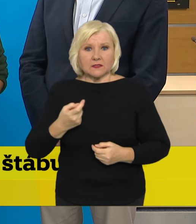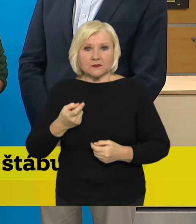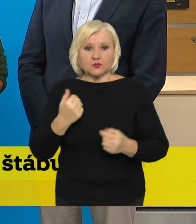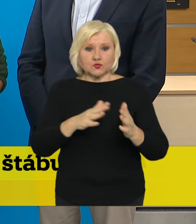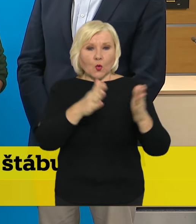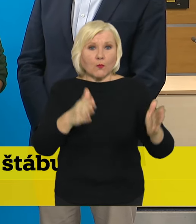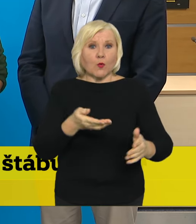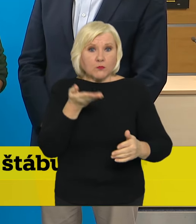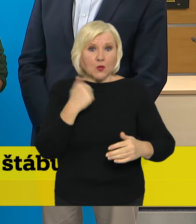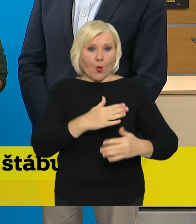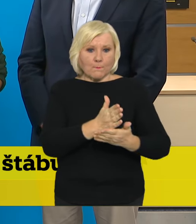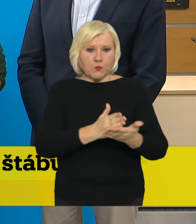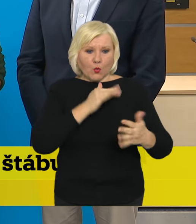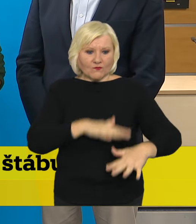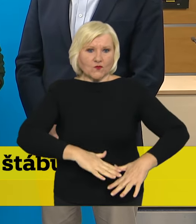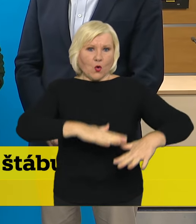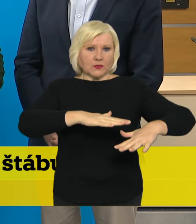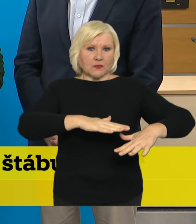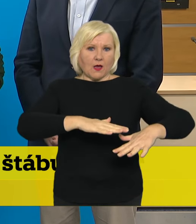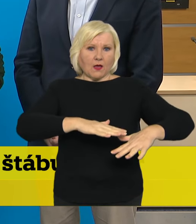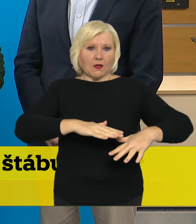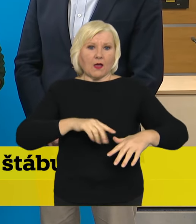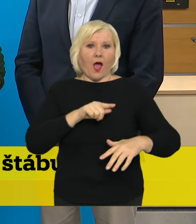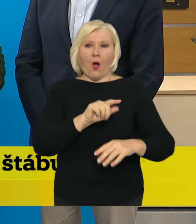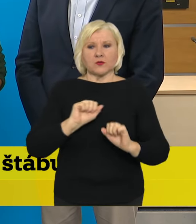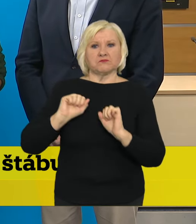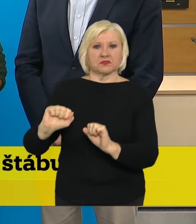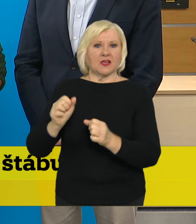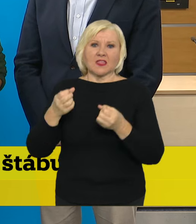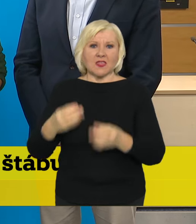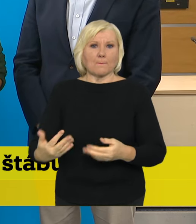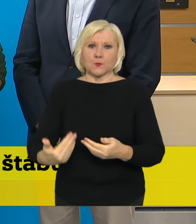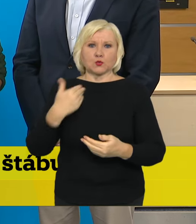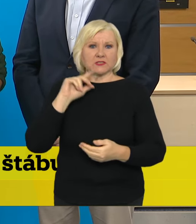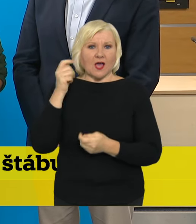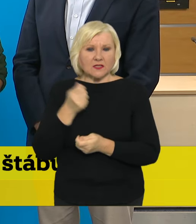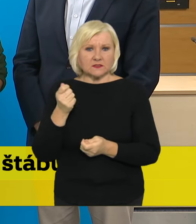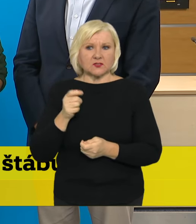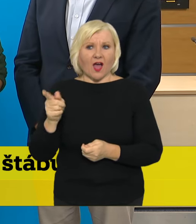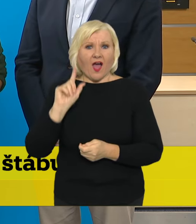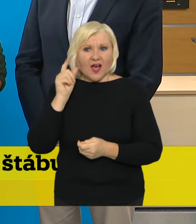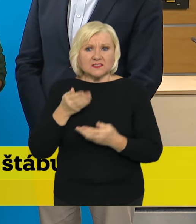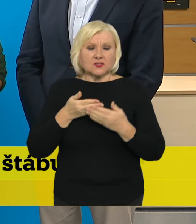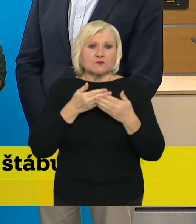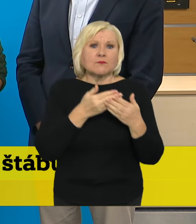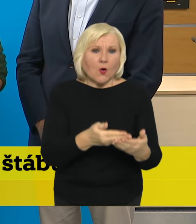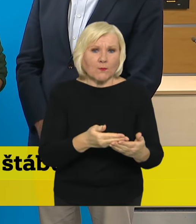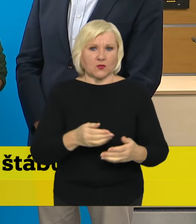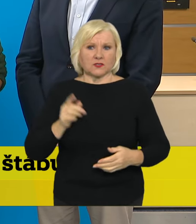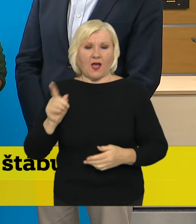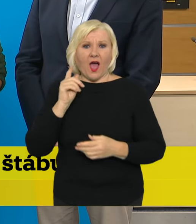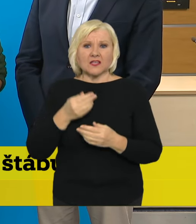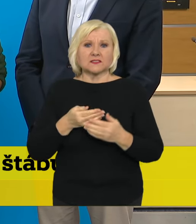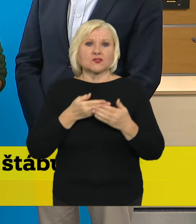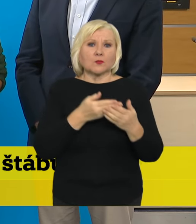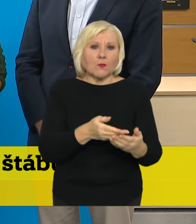částečně pod vodou, zavírající dveře před hasiči, kteří je přicházeli oslovit. Skutečně to nedělají proto, aby